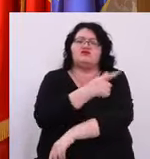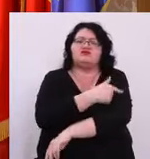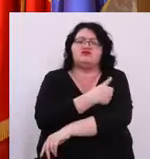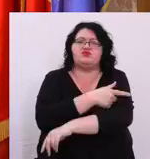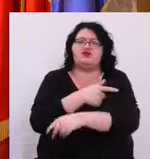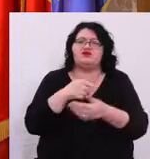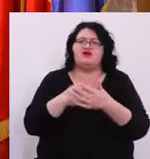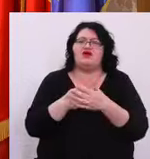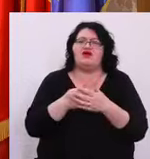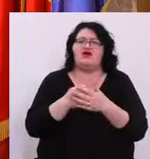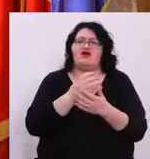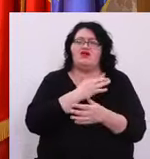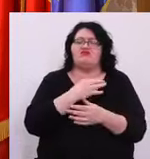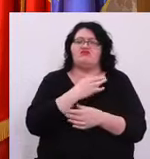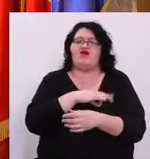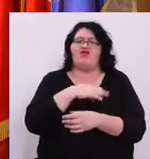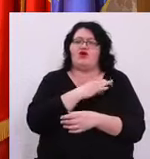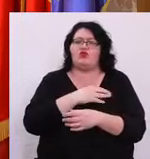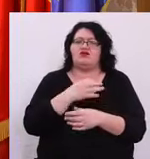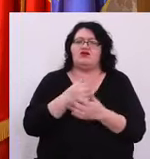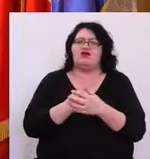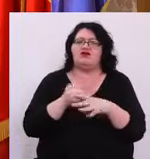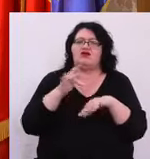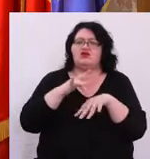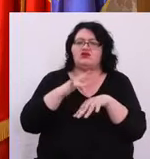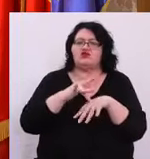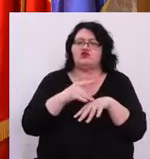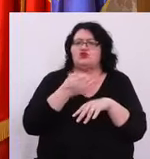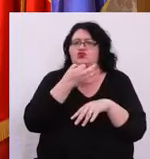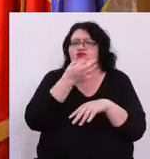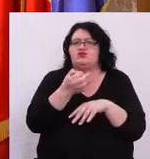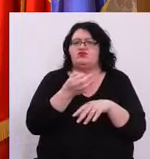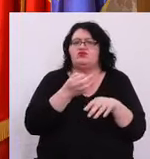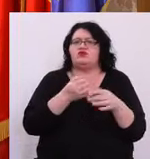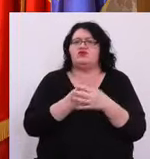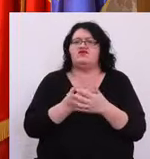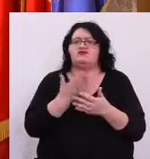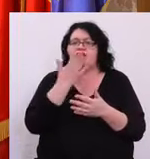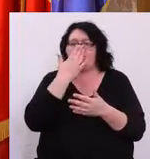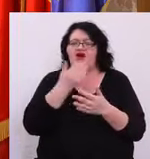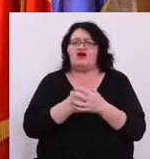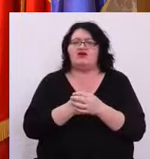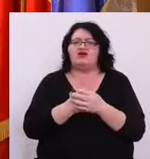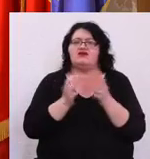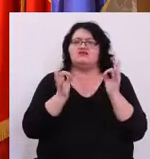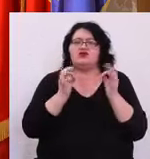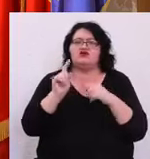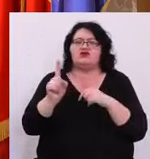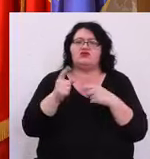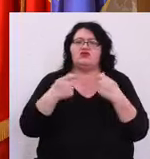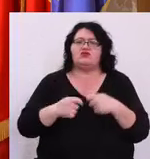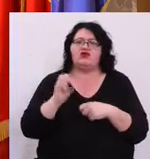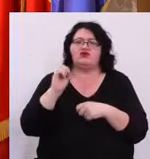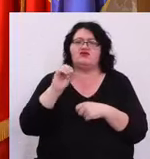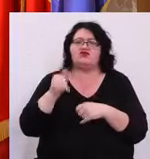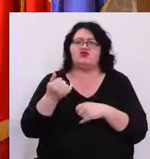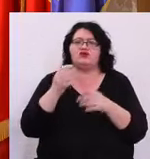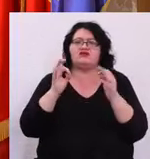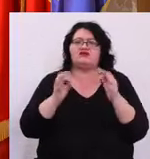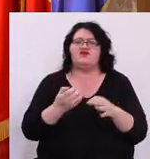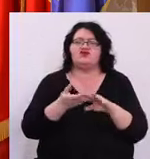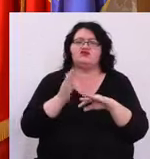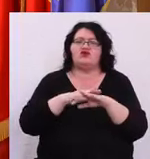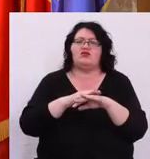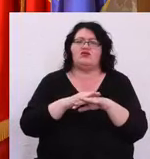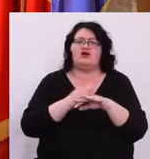ce să-i reproșez lui Vi se pare moral ca specialistul dumneavoastră, domnul Octavian Jurma, să fie